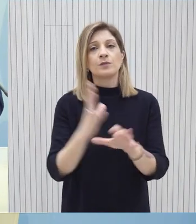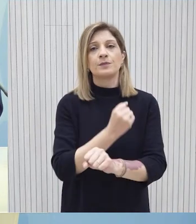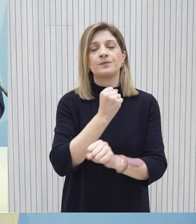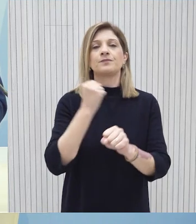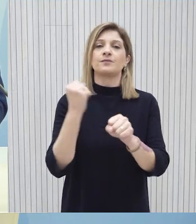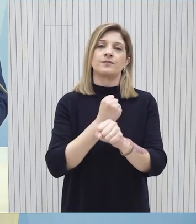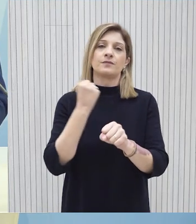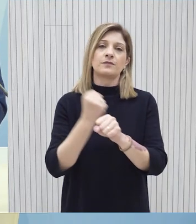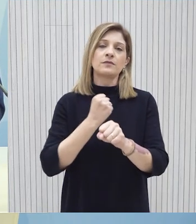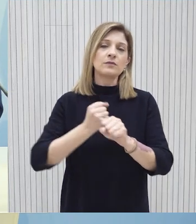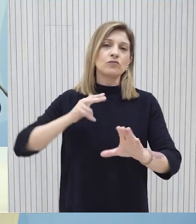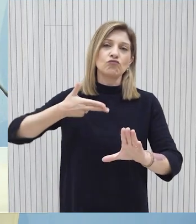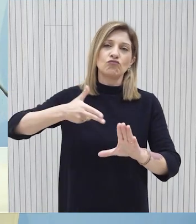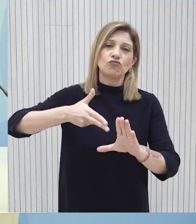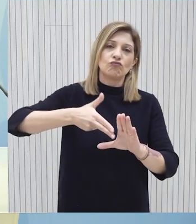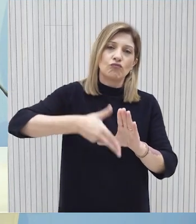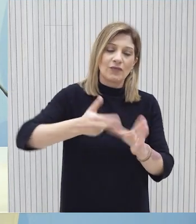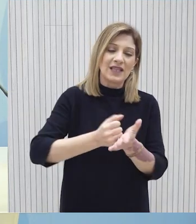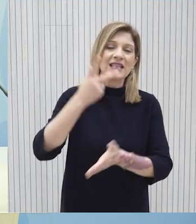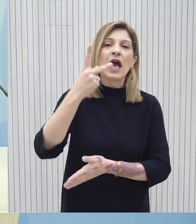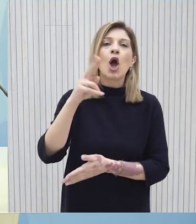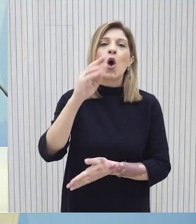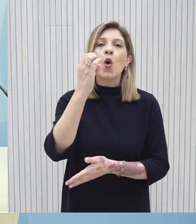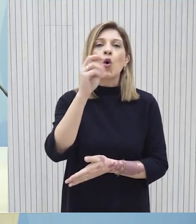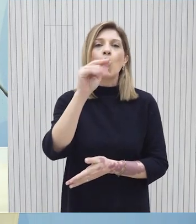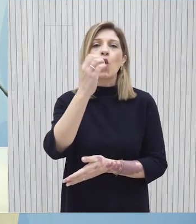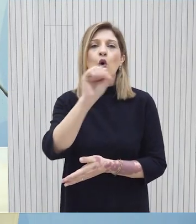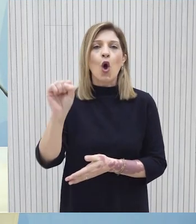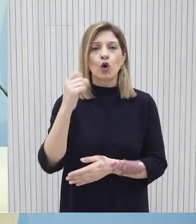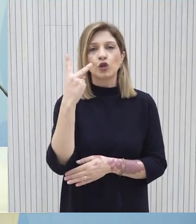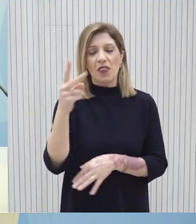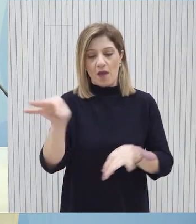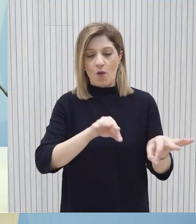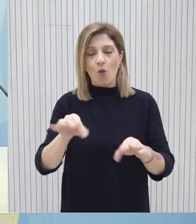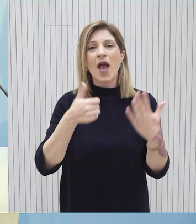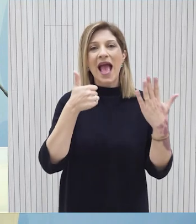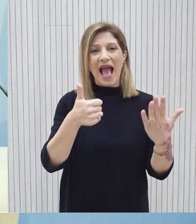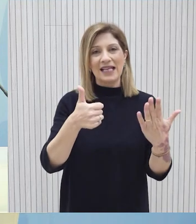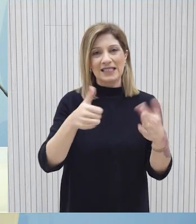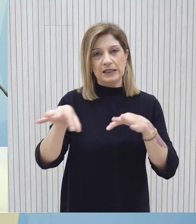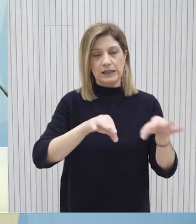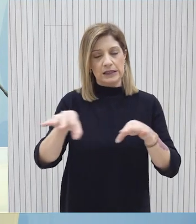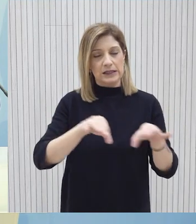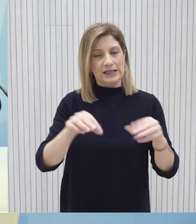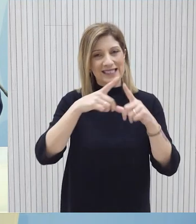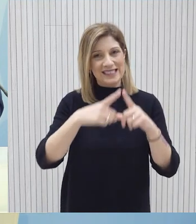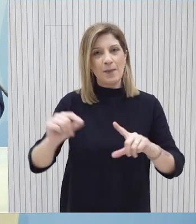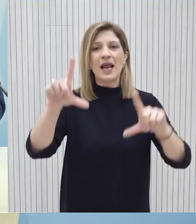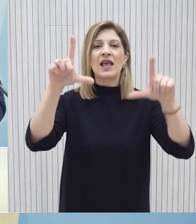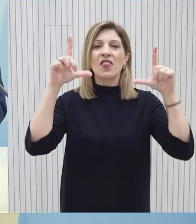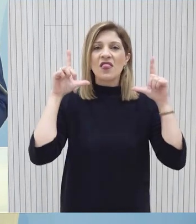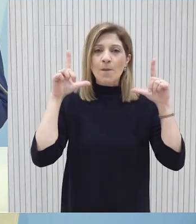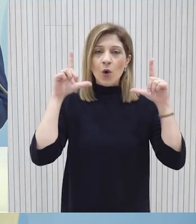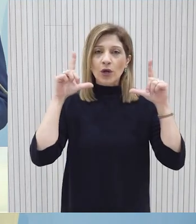οι εργασίες της Γεώτρησης Αξιολόγησης Κρόνος 2 εντός του Τεμαχίου 6 της Αποκλειστικής Οικονομικής Ζώνης της Κυπριακής Δημοκρατίας